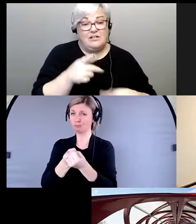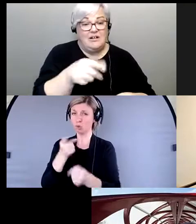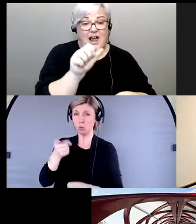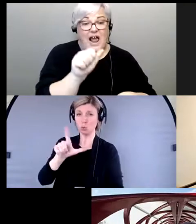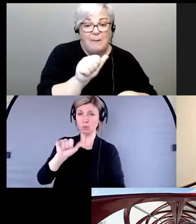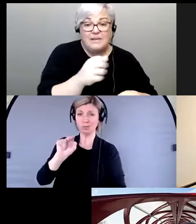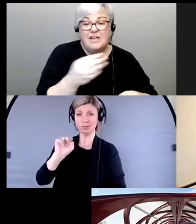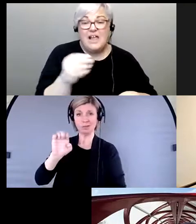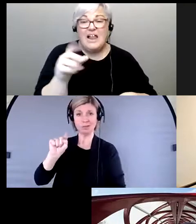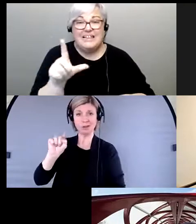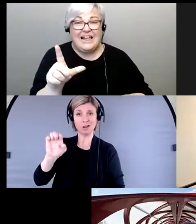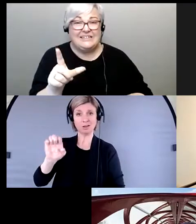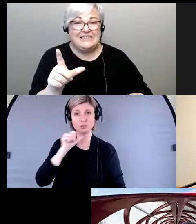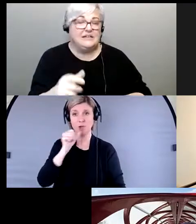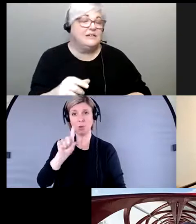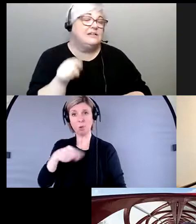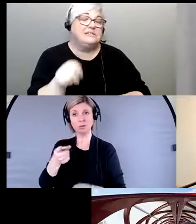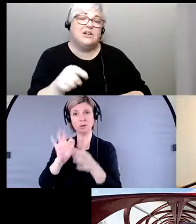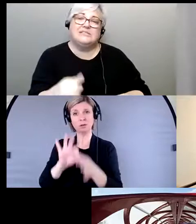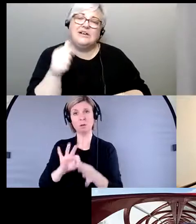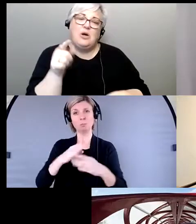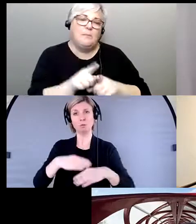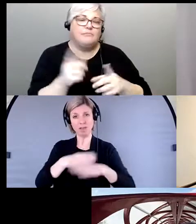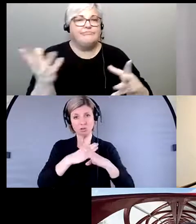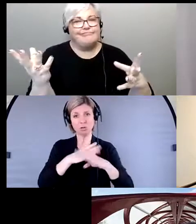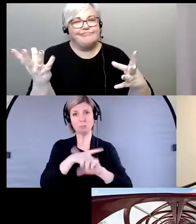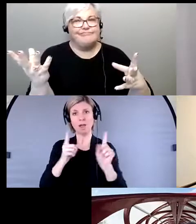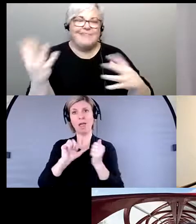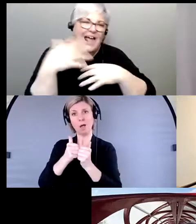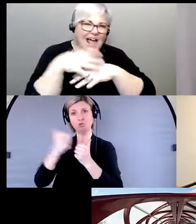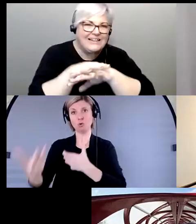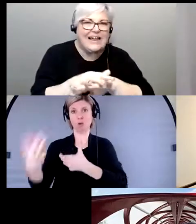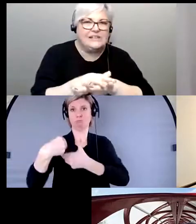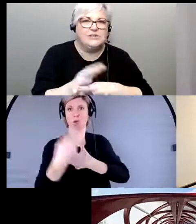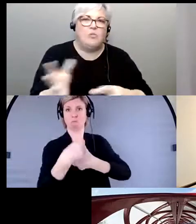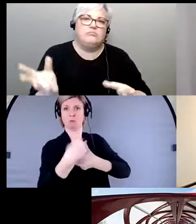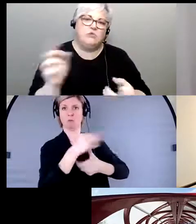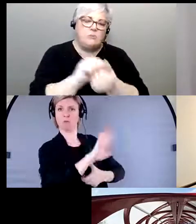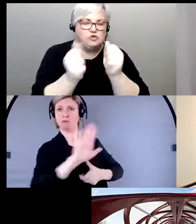disait.'est moins un travail de prévention et plus un travail d'intégration de changements systémiques.